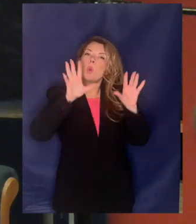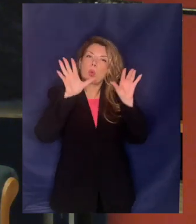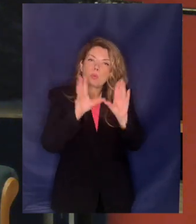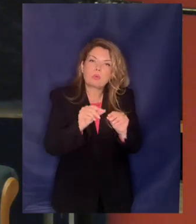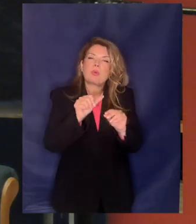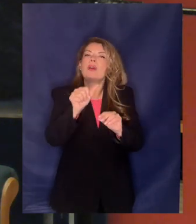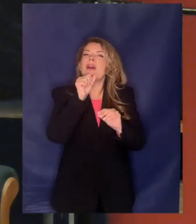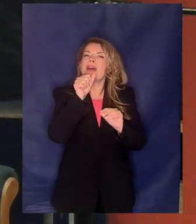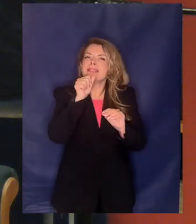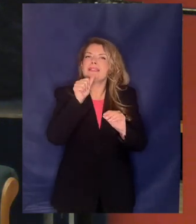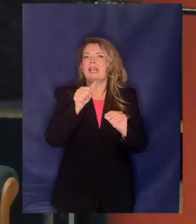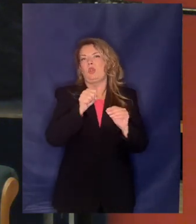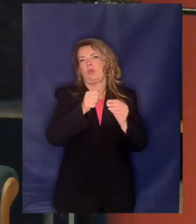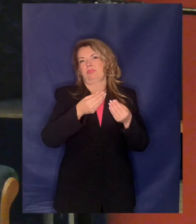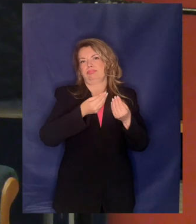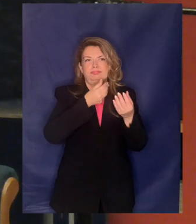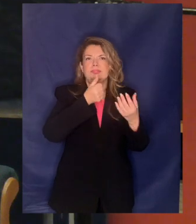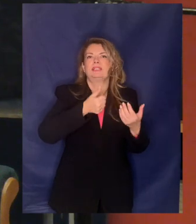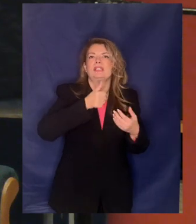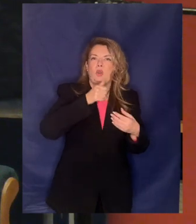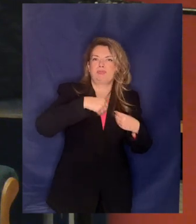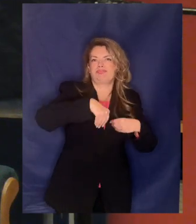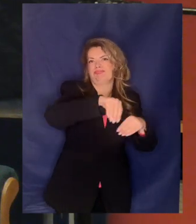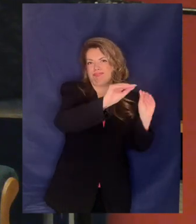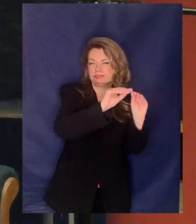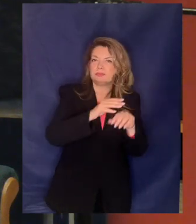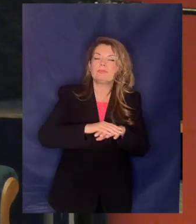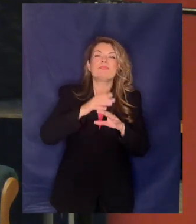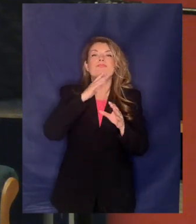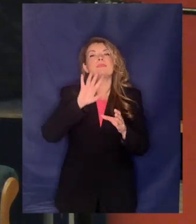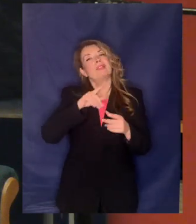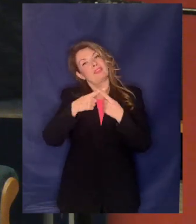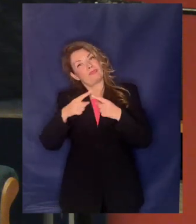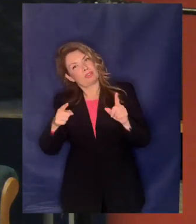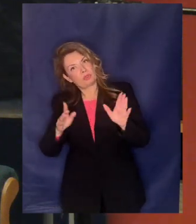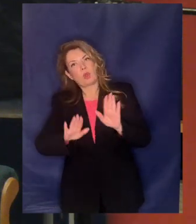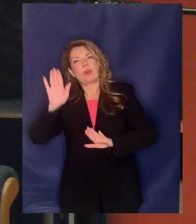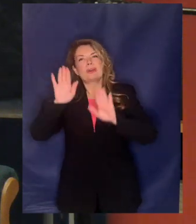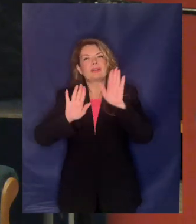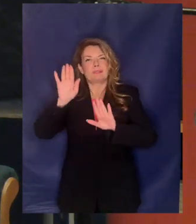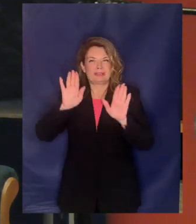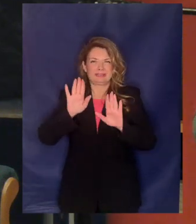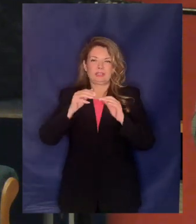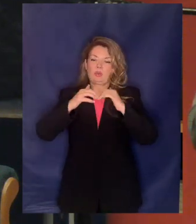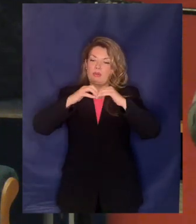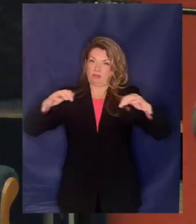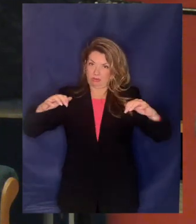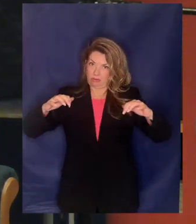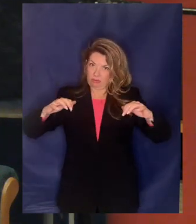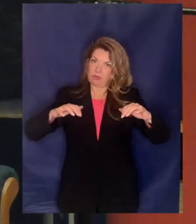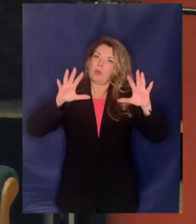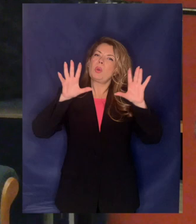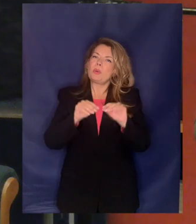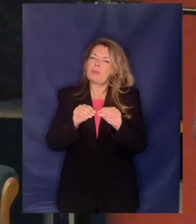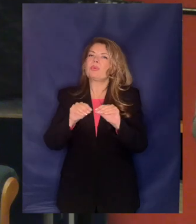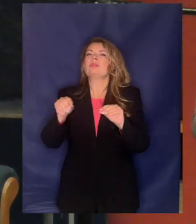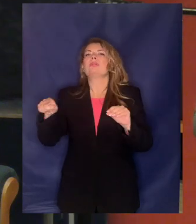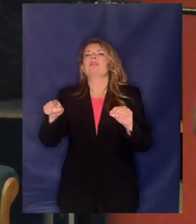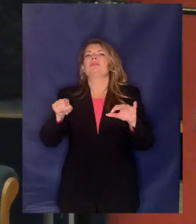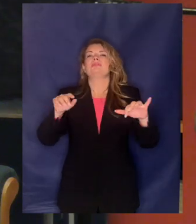τότε διαχωρίστηκε στην ΕΕΔΑΠΑΕ αυτή που εισήχθηκε στο χρηματιστήριο και την ΕΕΔΑΠΑΓΑΓΙΟΣ όπου